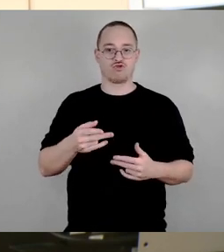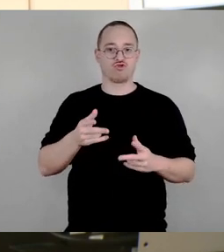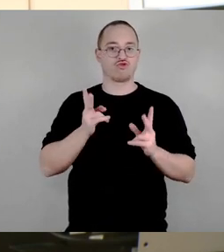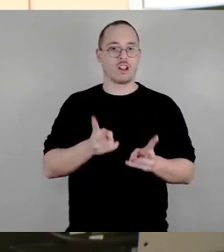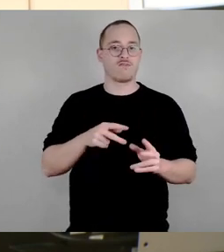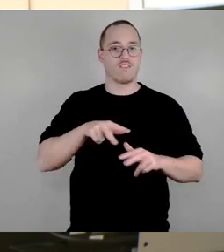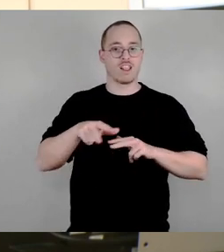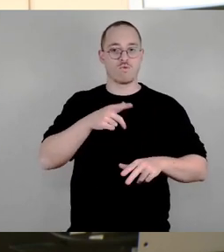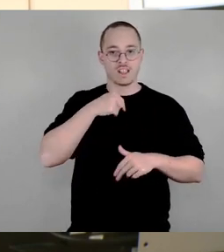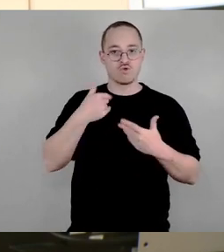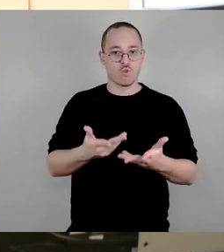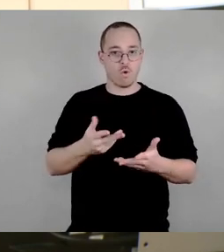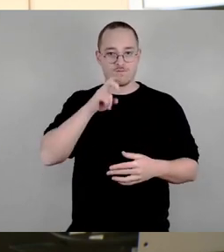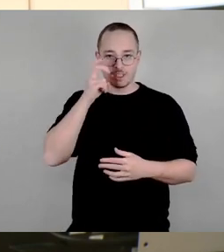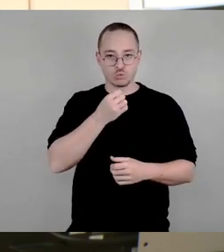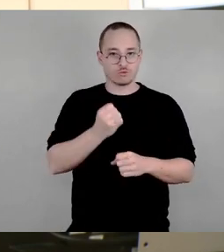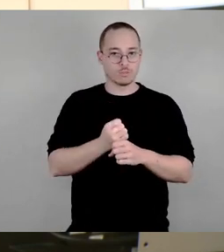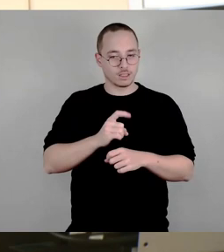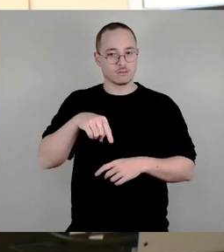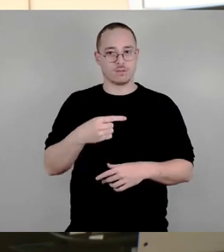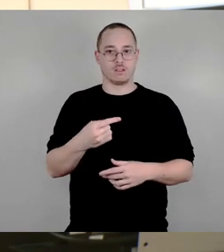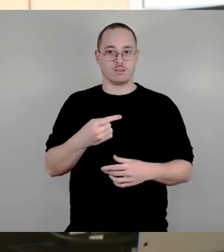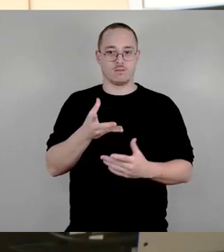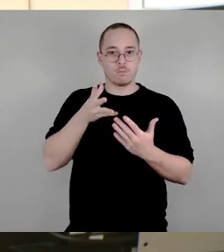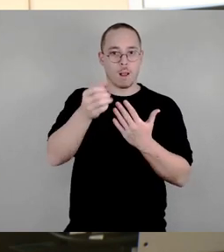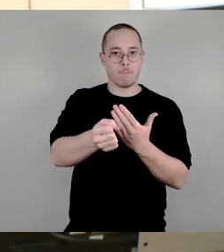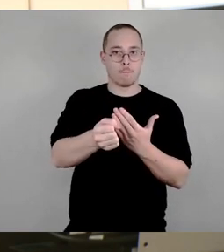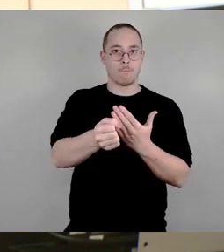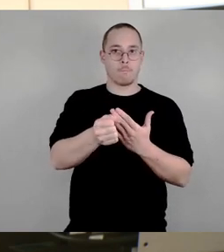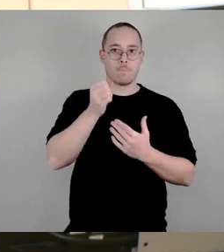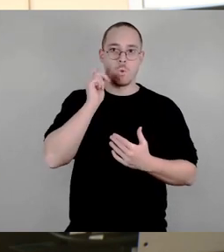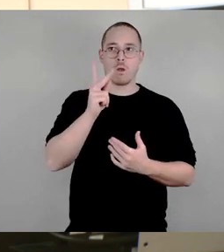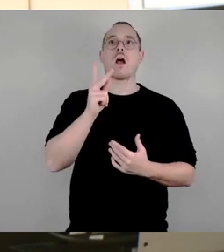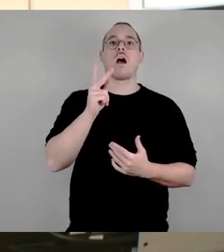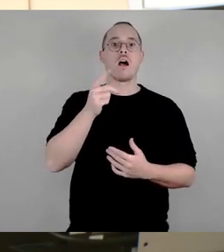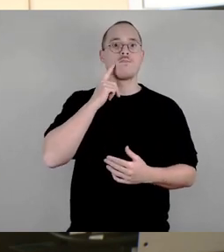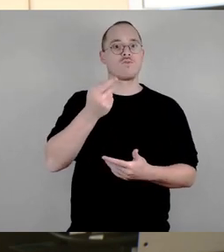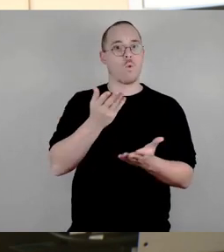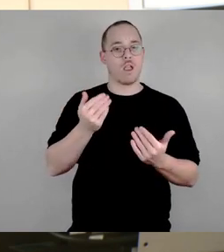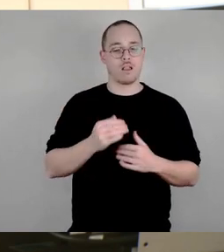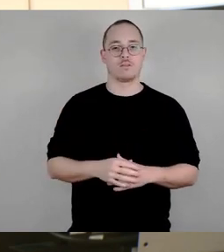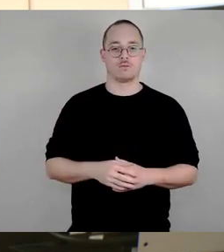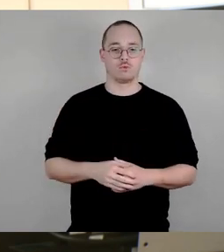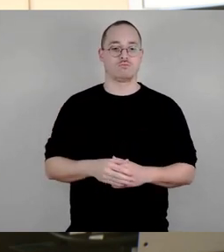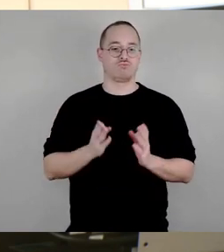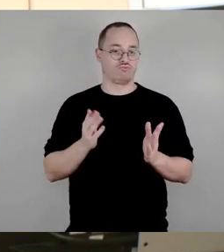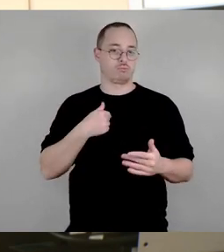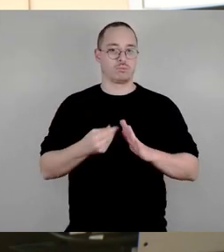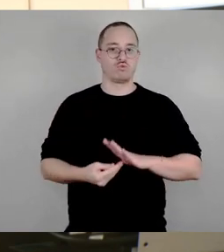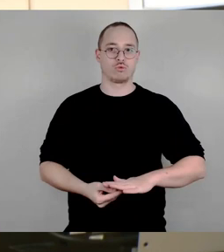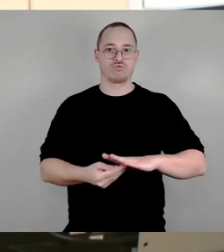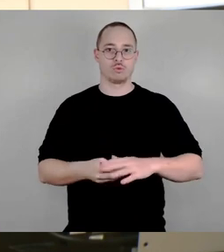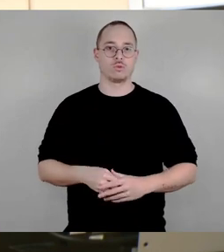und ich kann das nur unterstützen. Zum Thema Radweg in Mittellage, das ist das, was auf der Rampe dann